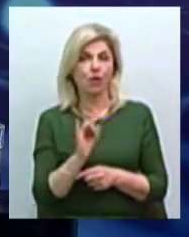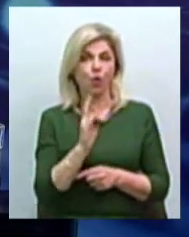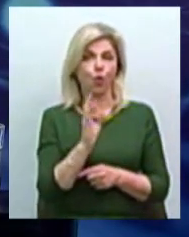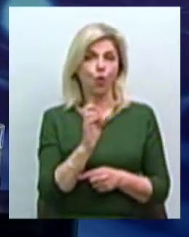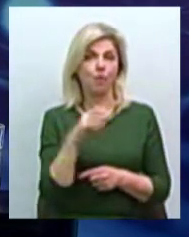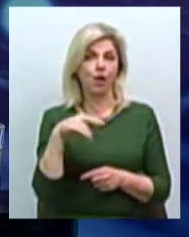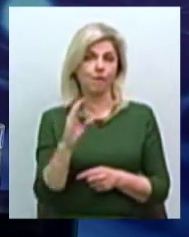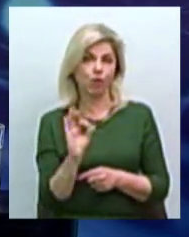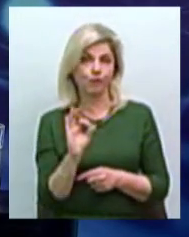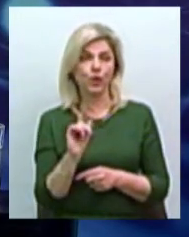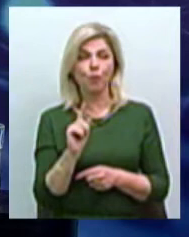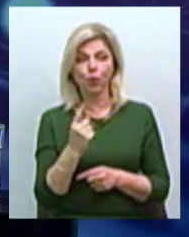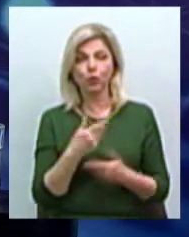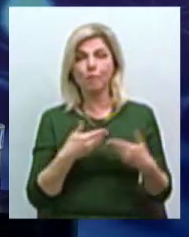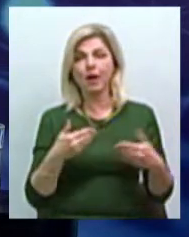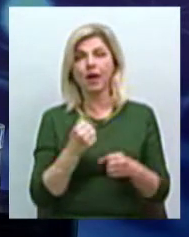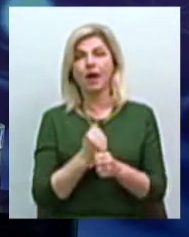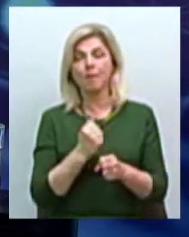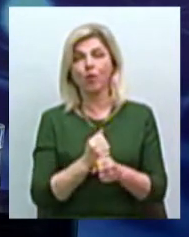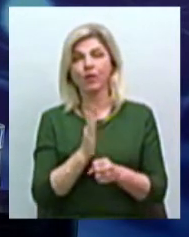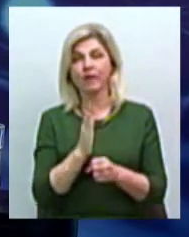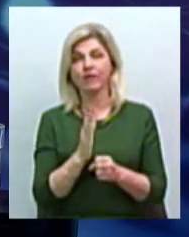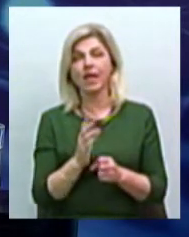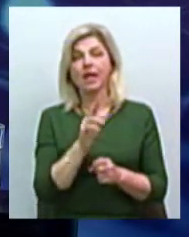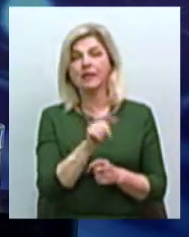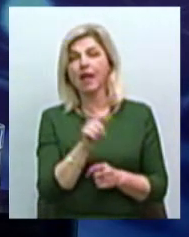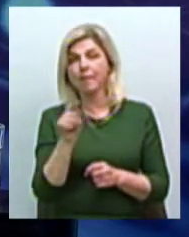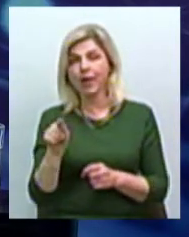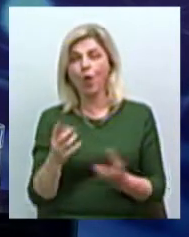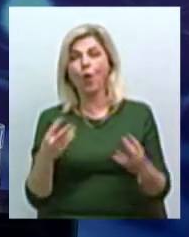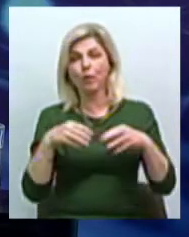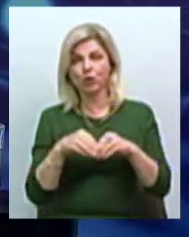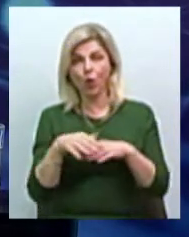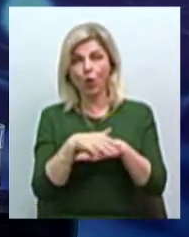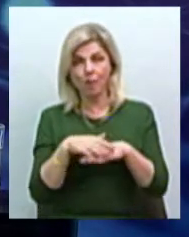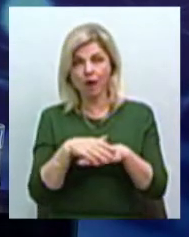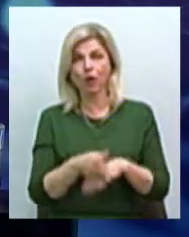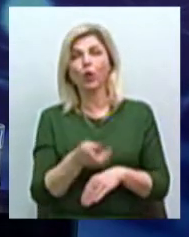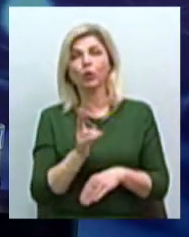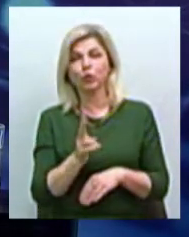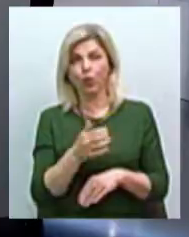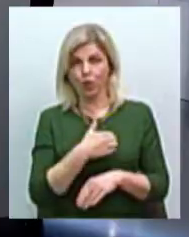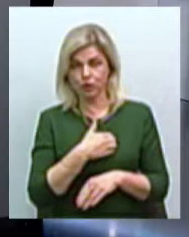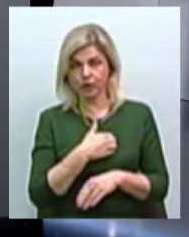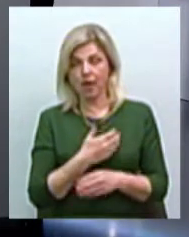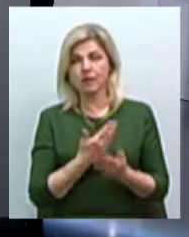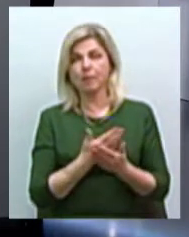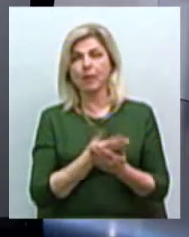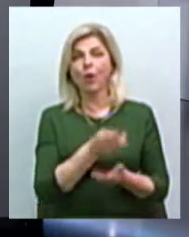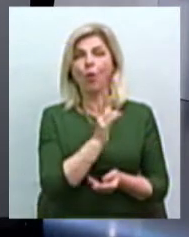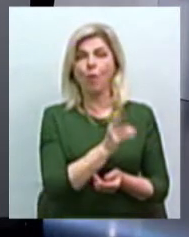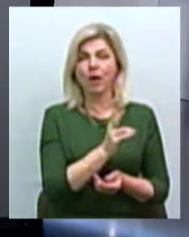общественна префектура, і ми роботаємо з тими об'єдненними громадами, хто хоче. Во-первых, Коблівська і Березанска громади